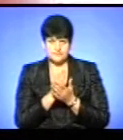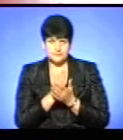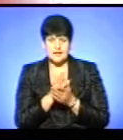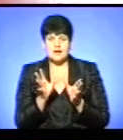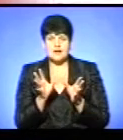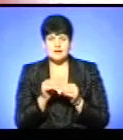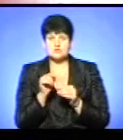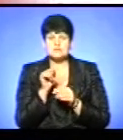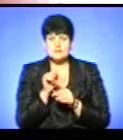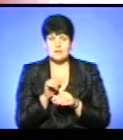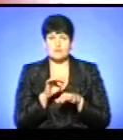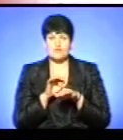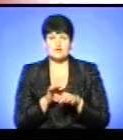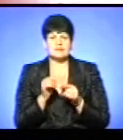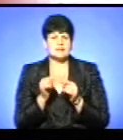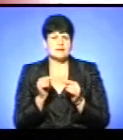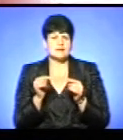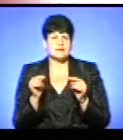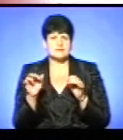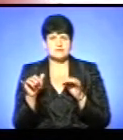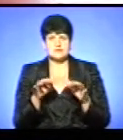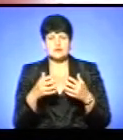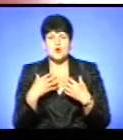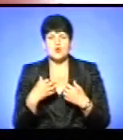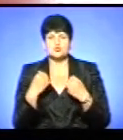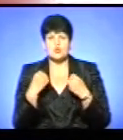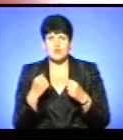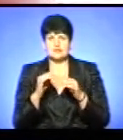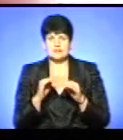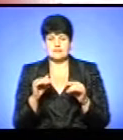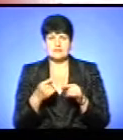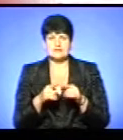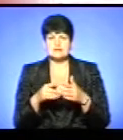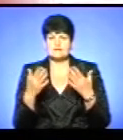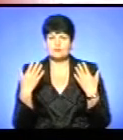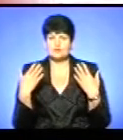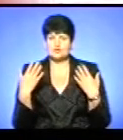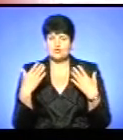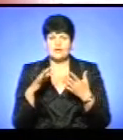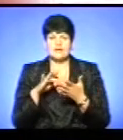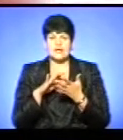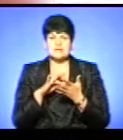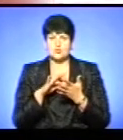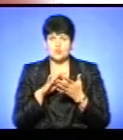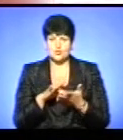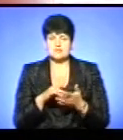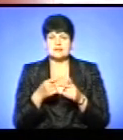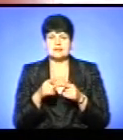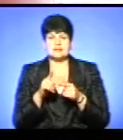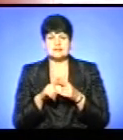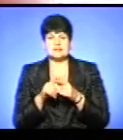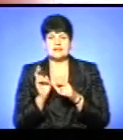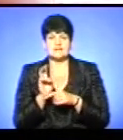проводяться різні заходи щодо оздоровлення дітей. Це і відпочинкові екскурсії, це і